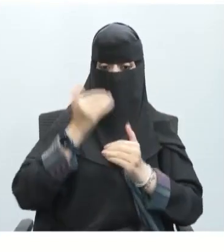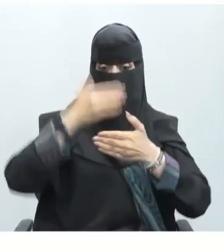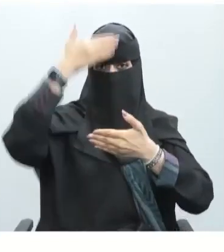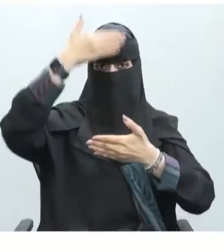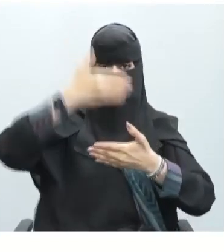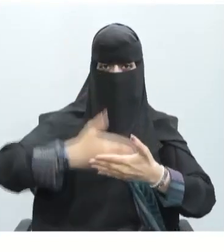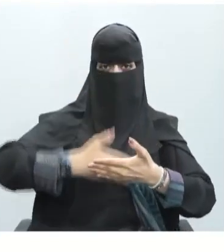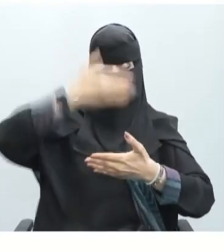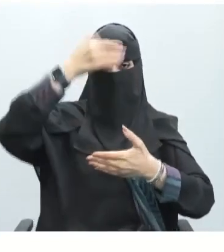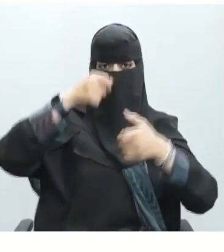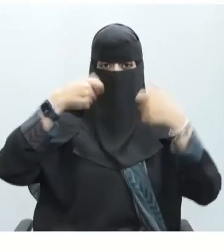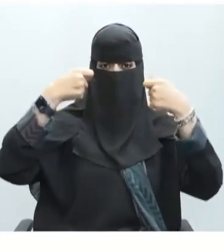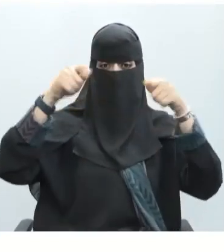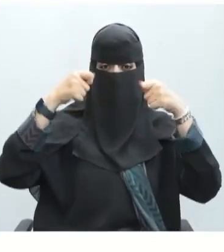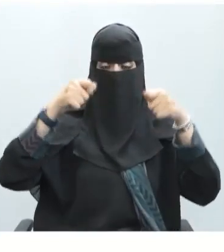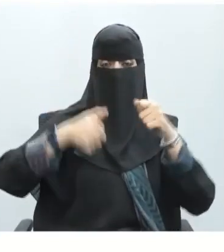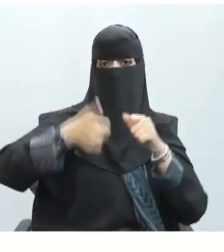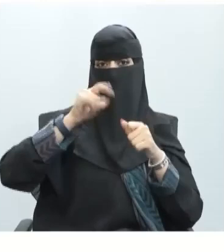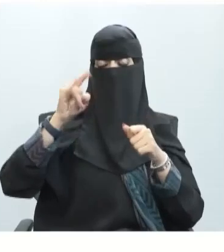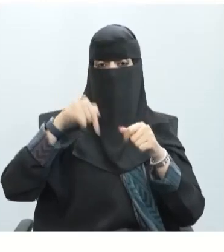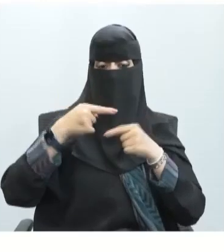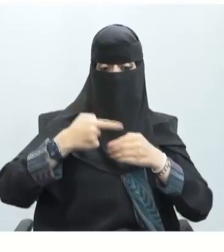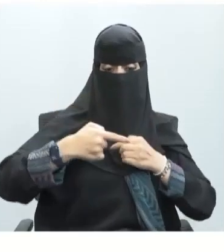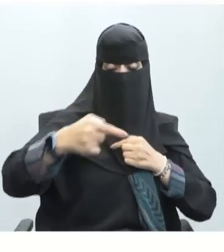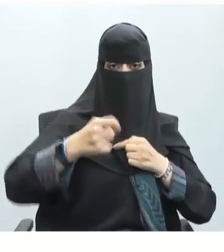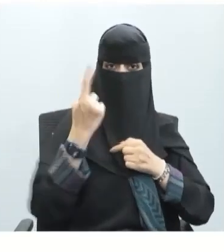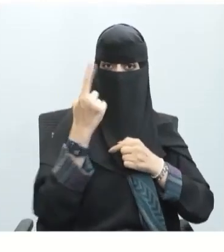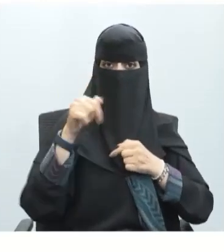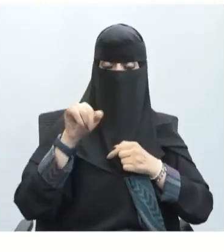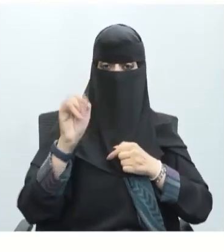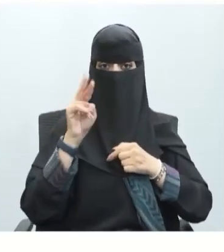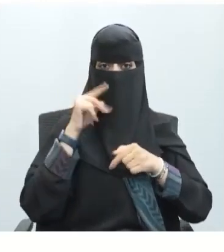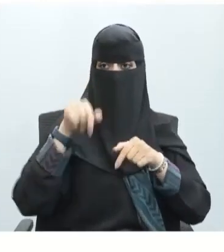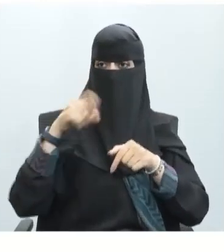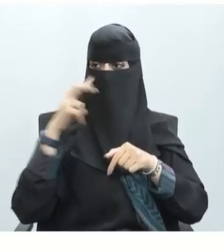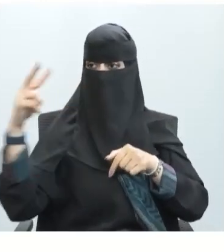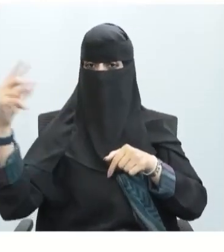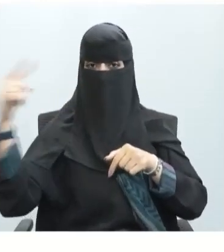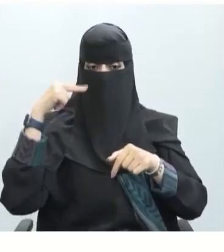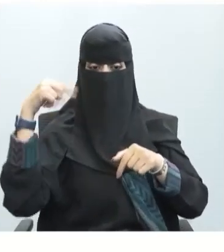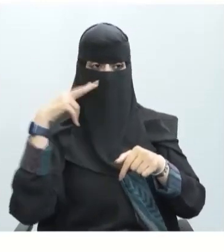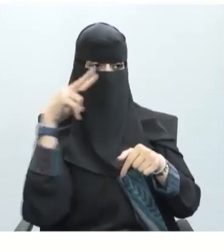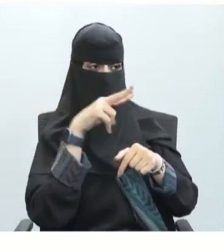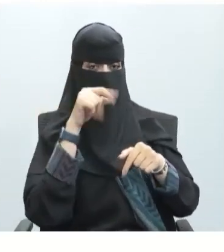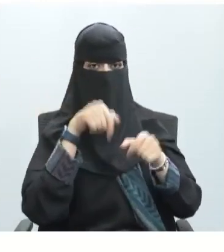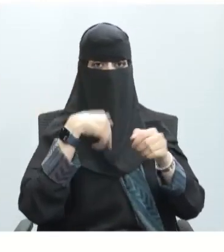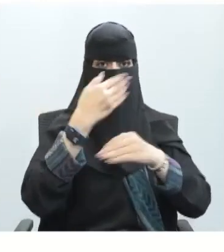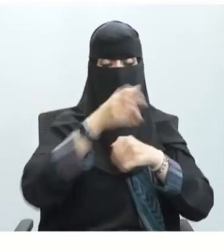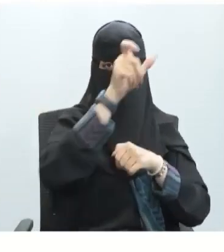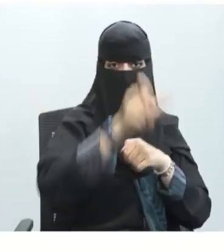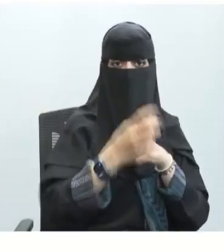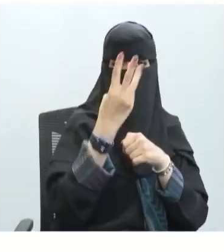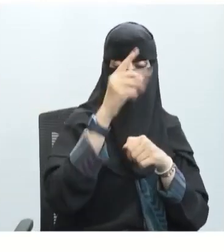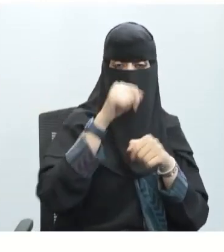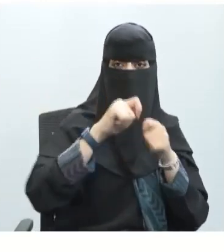قطعة الإكريليك مساحتها واحد متر والثاني يراكب استجابات الأول ويسجلها في الخطوة الثانية يقف الشخص